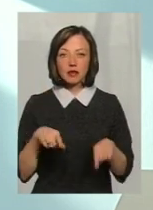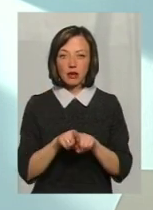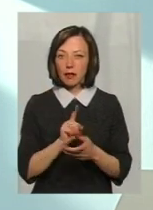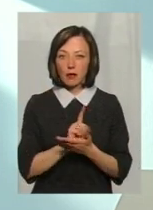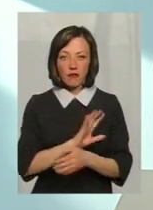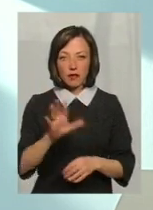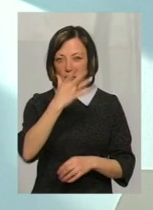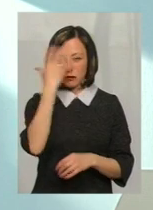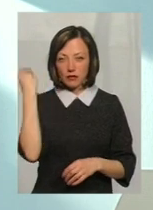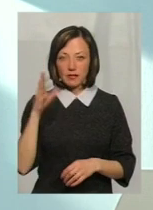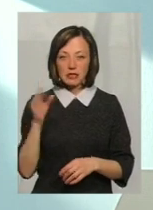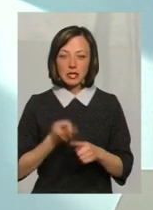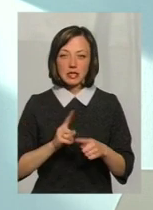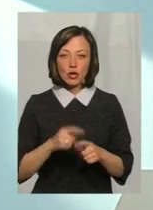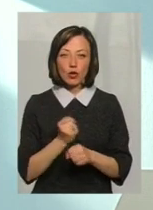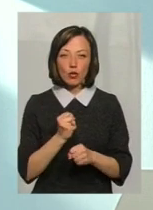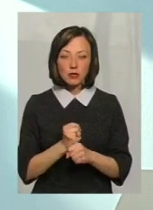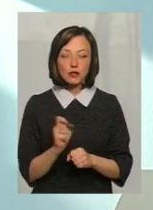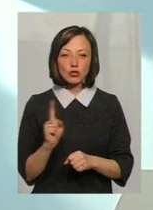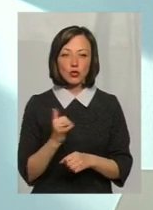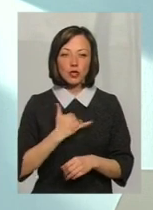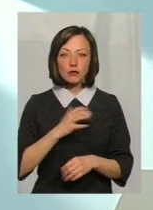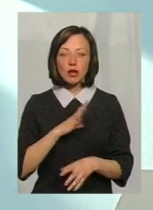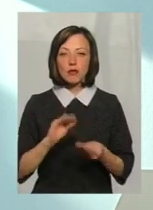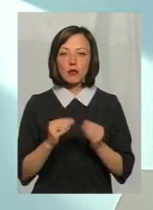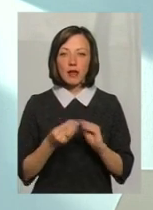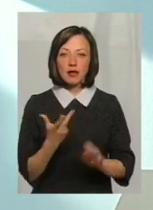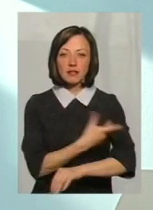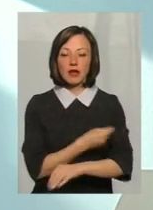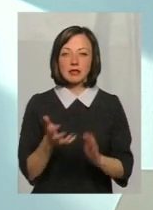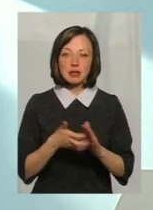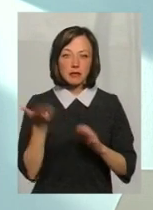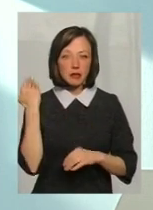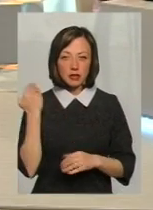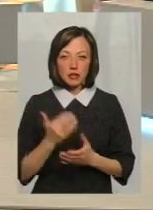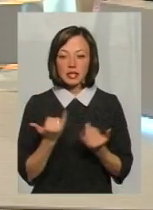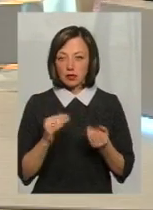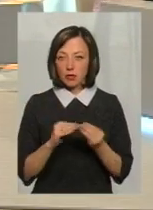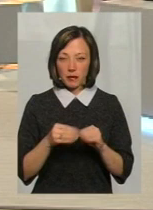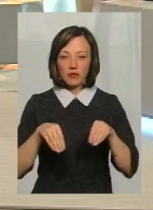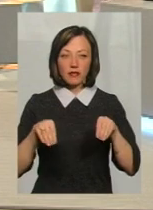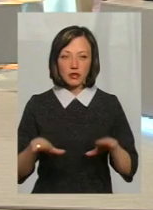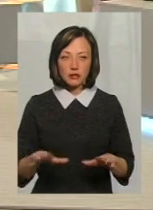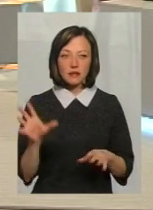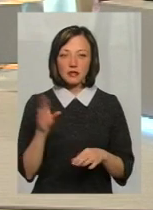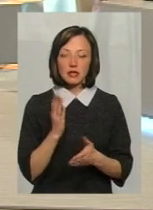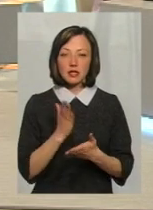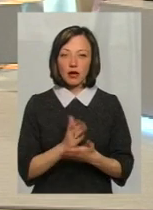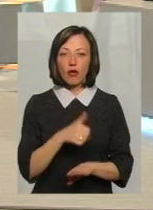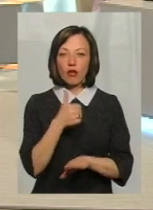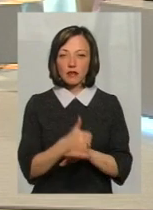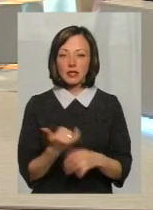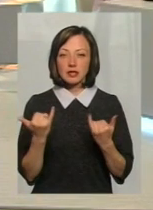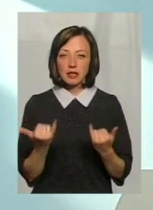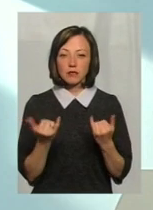не повинні забувати. А все це робиться із-за того, що в нас були проблеми з вакцинами. Зараз ці проблеми вирішені? Вирішені. Саме головне